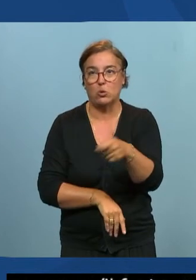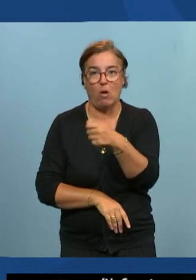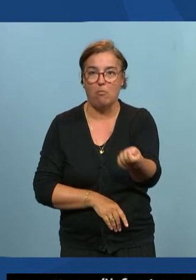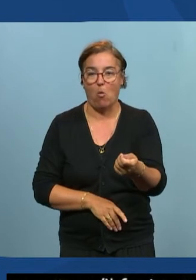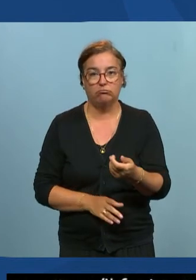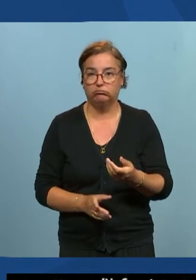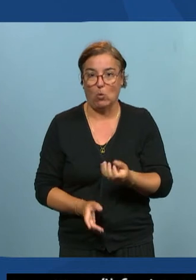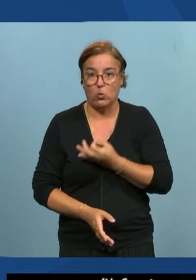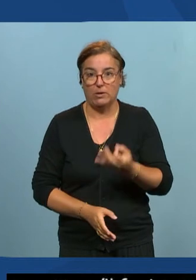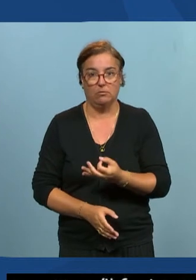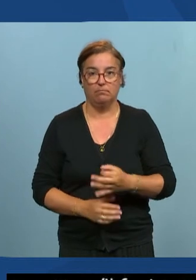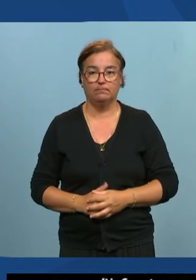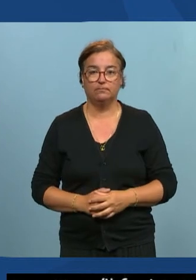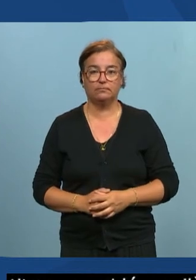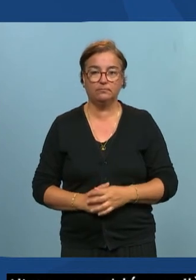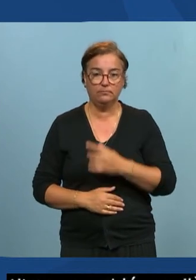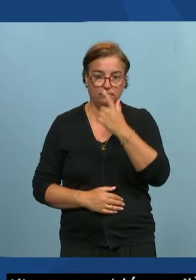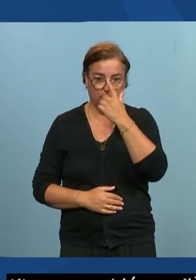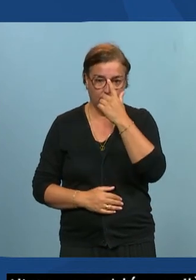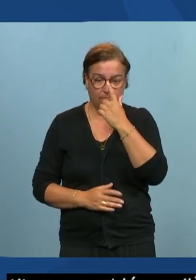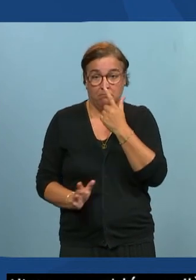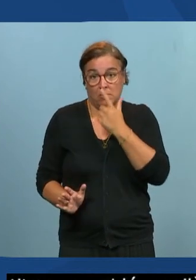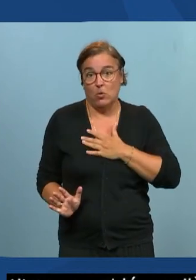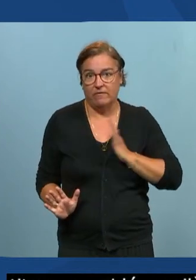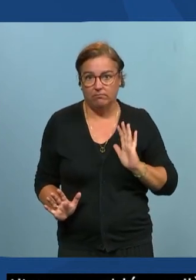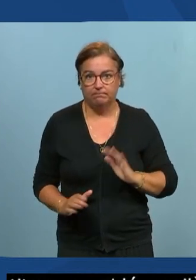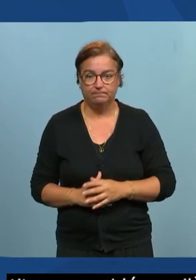merci enfin c'est mon avis